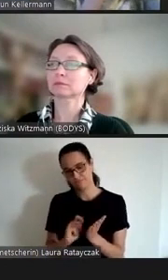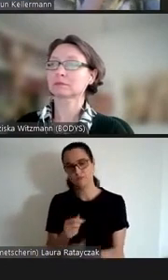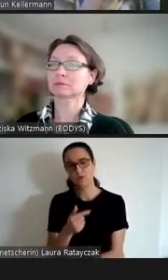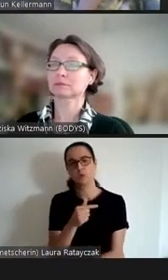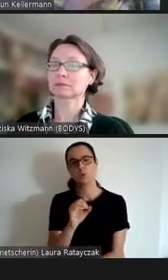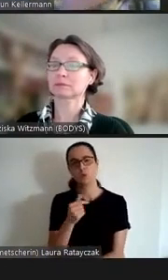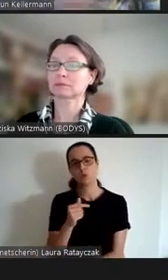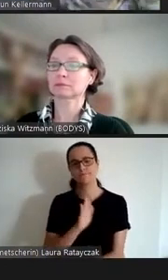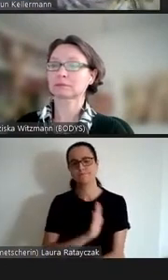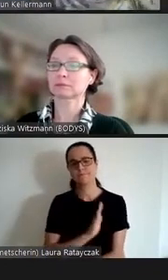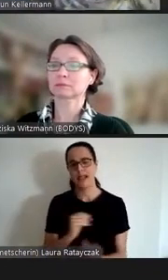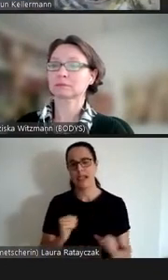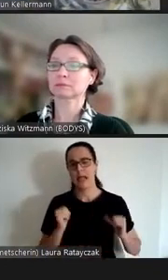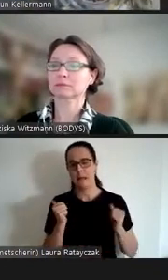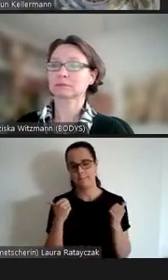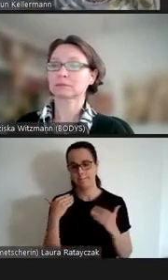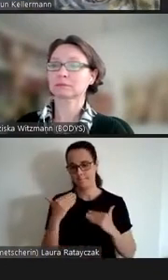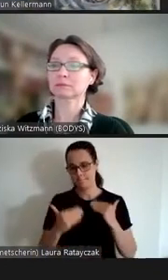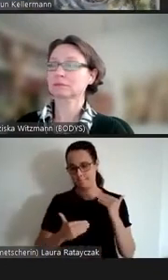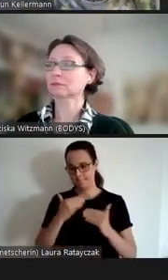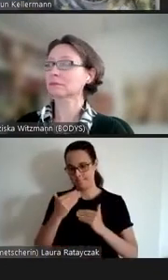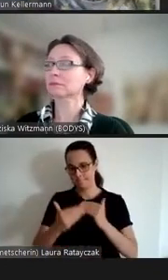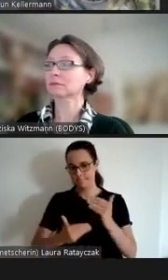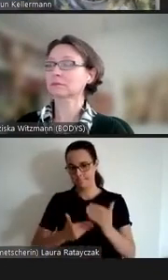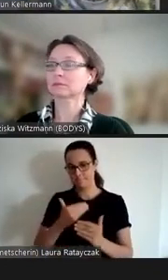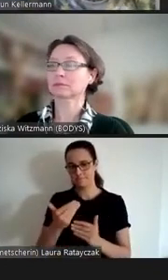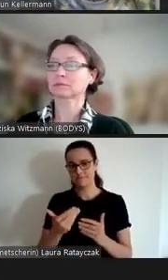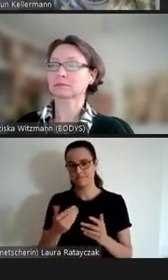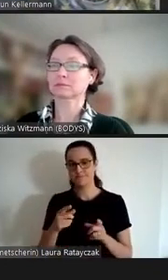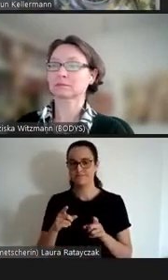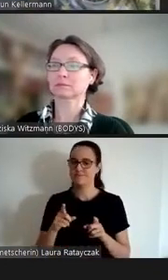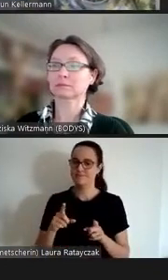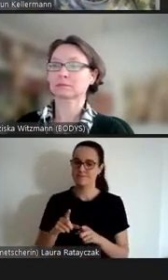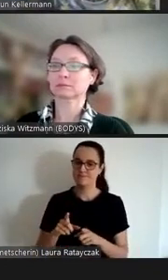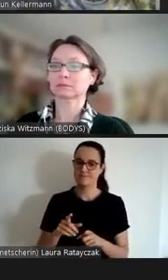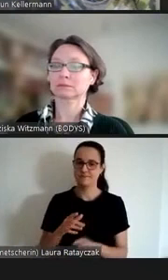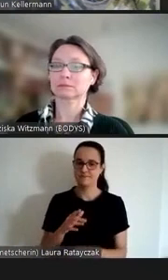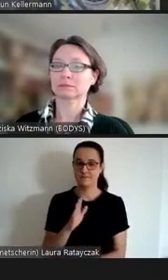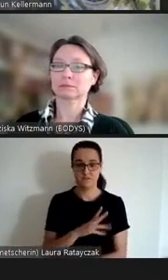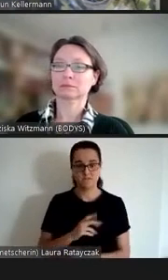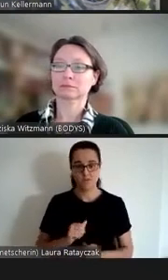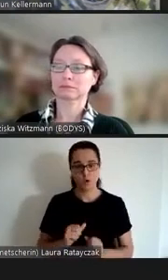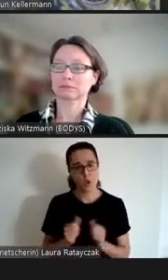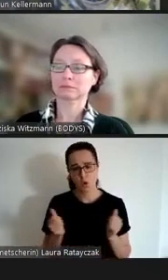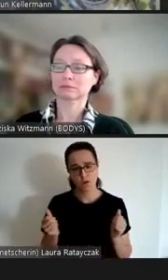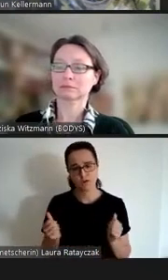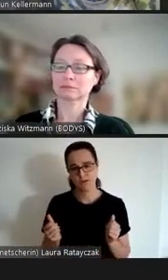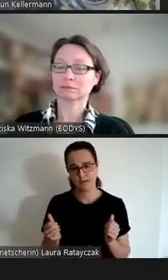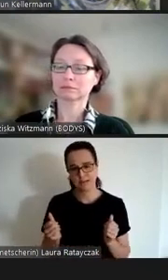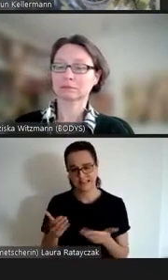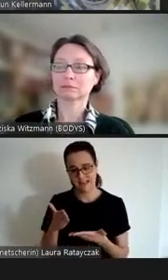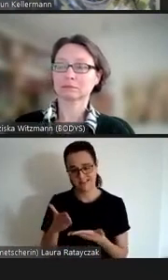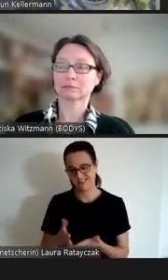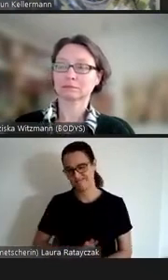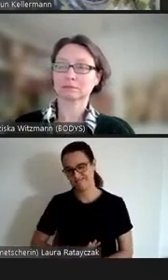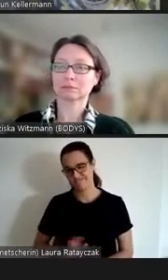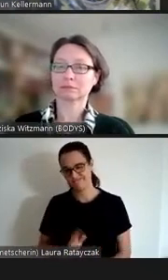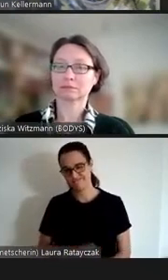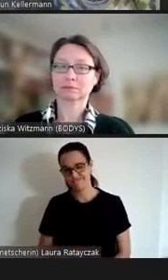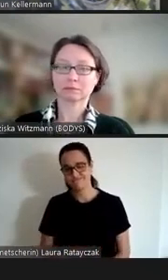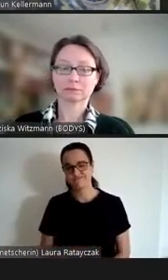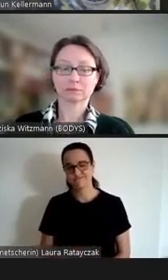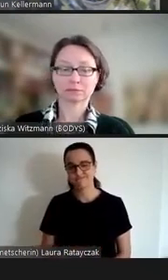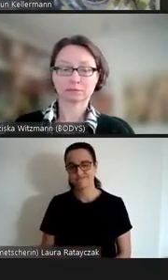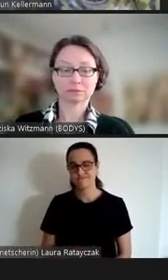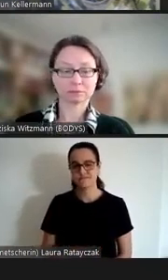Lebensgeschichte wiederum als Geschichte mit unglücklichem Ausgang dreinsaliert